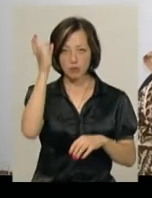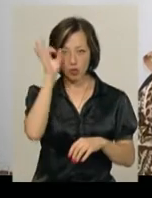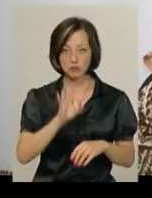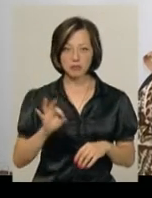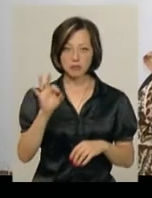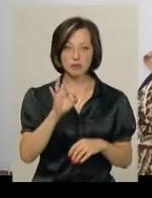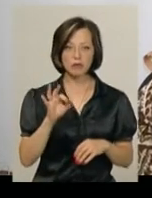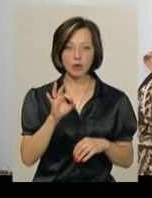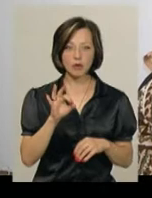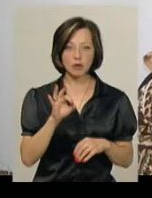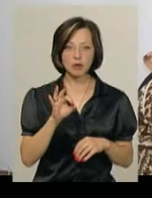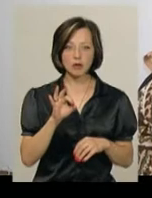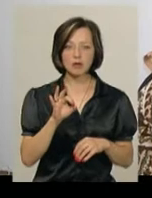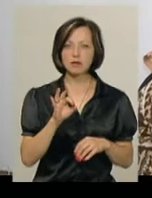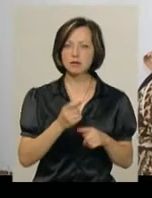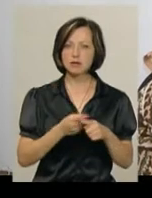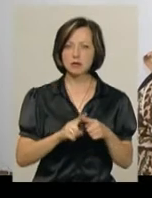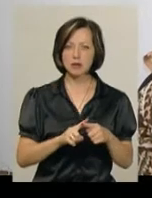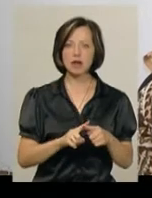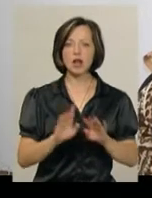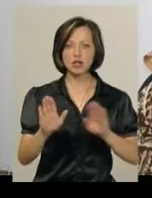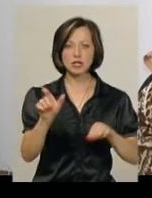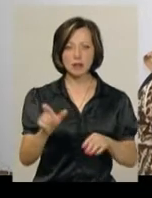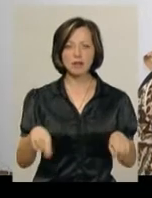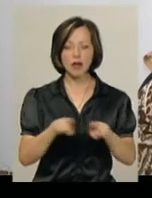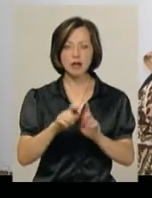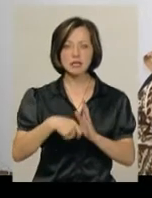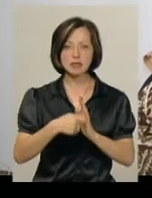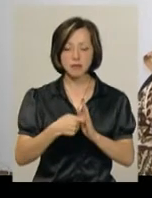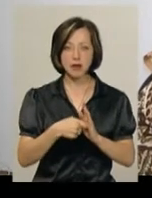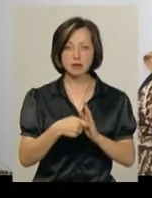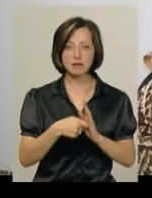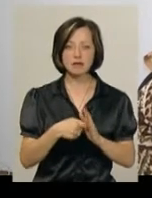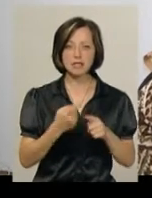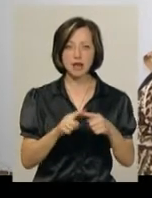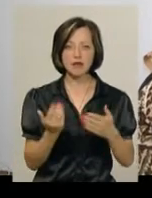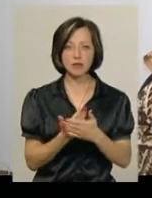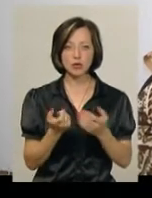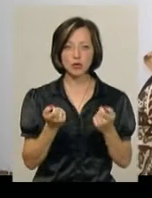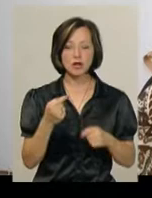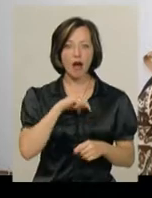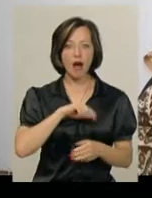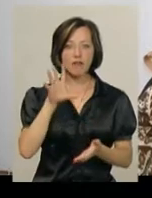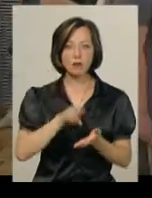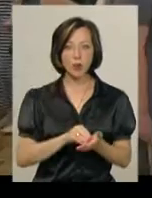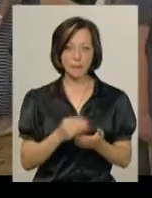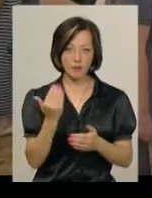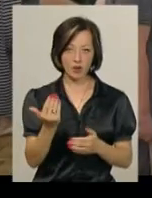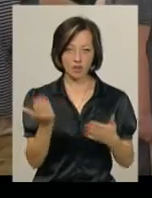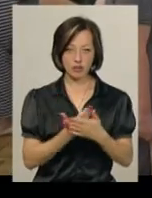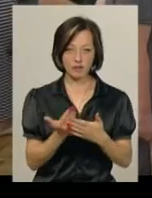про Саято Нову». Бо Параджанов так і знімав цей фільм, бо навіть це трошки автобіографічний фільм.